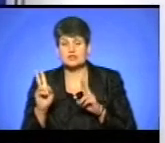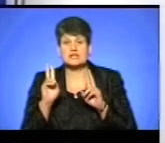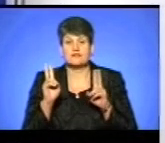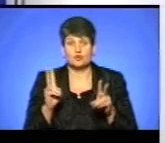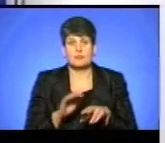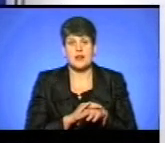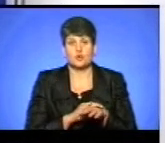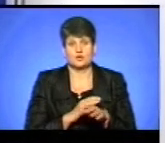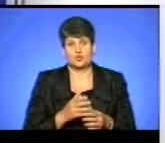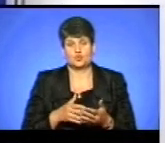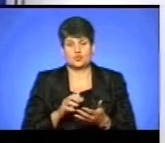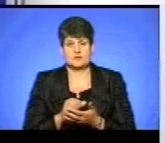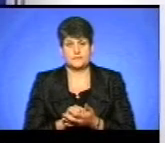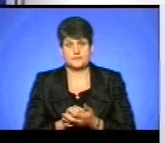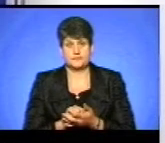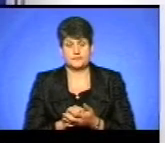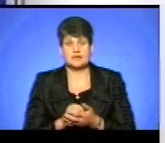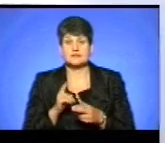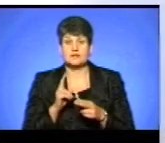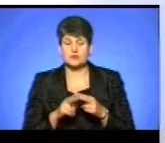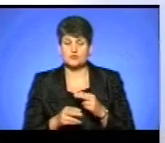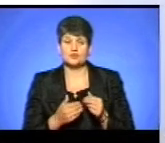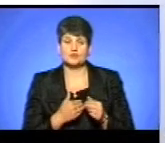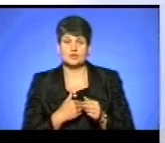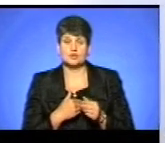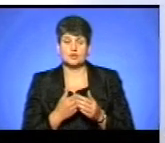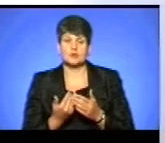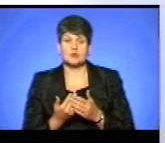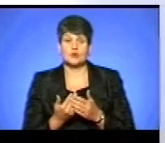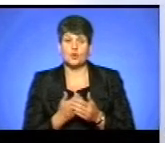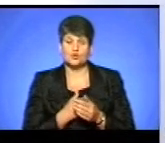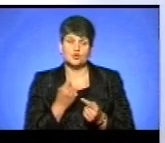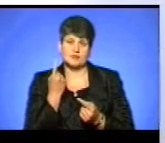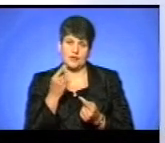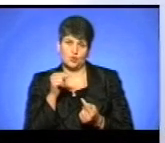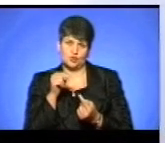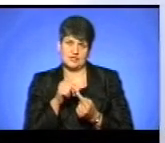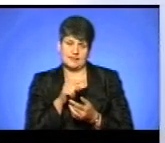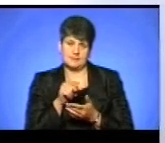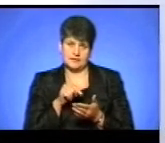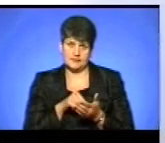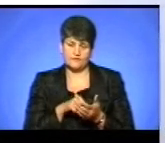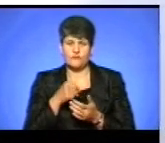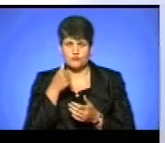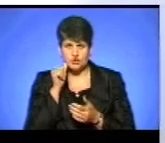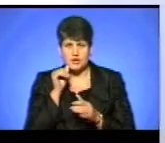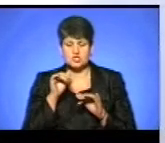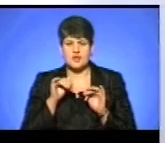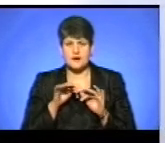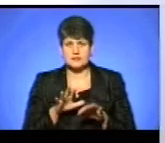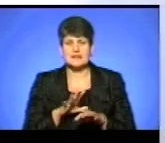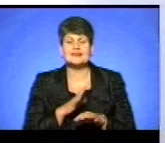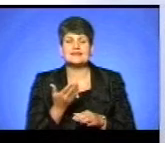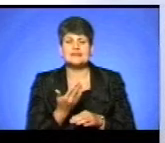благодійністю займається. І завершуючи наш ефір, ще хочу одне уточнити запитання, зокрема, вчорашня акція, її